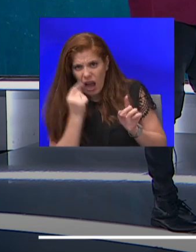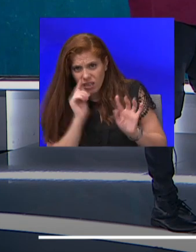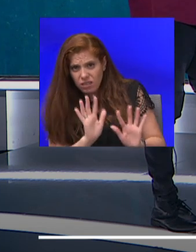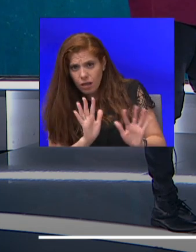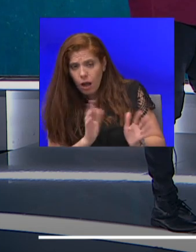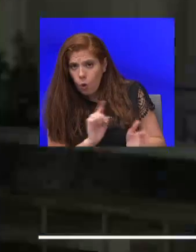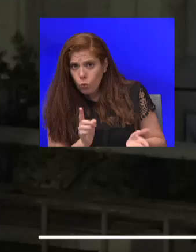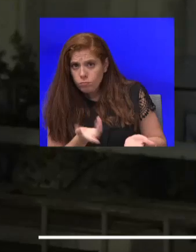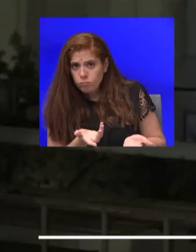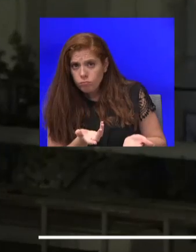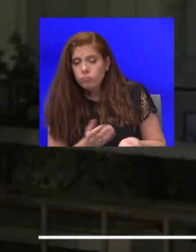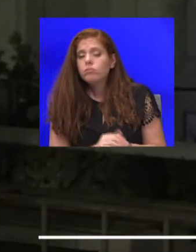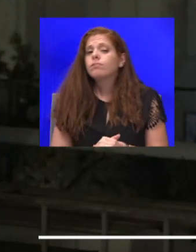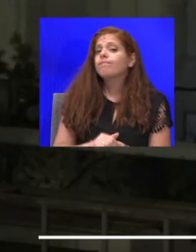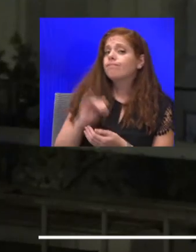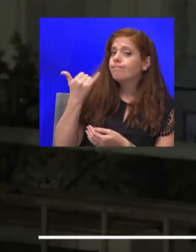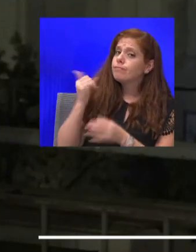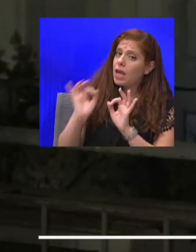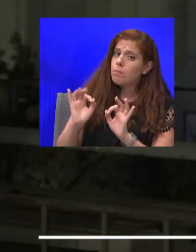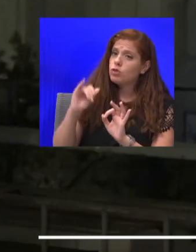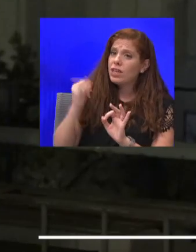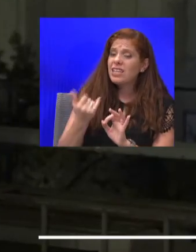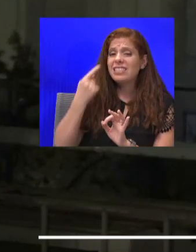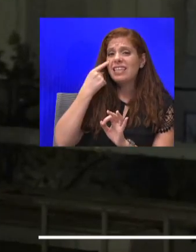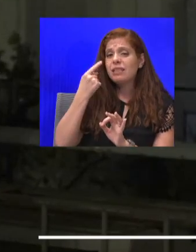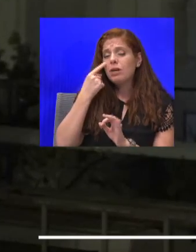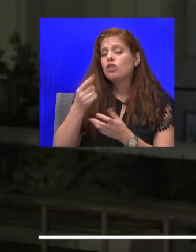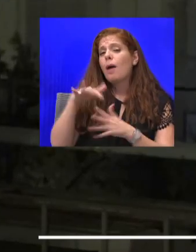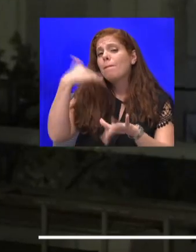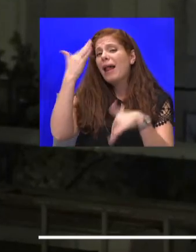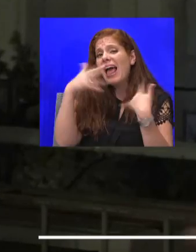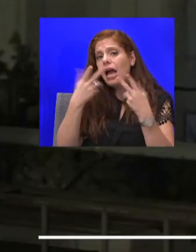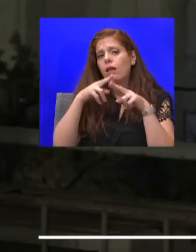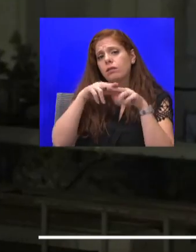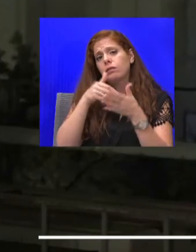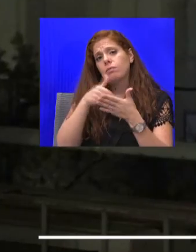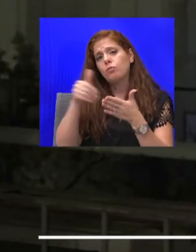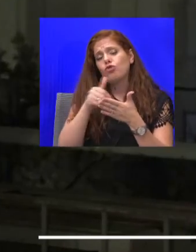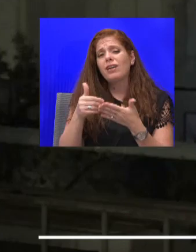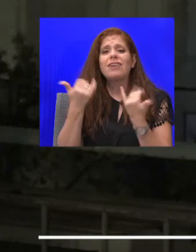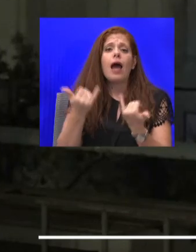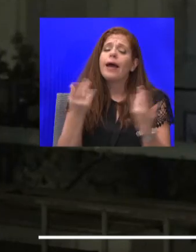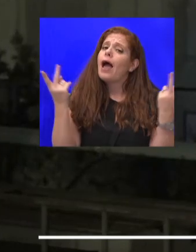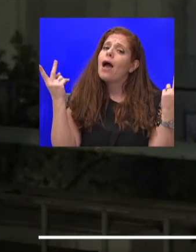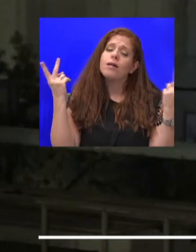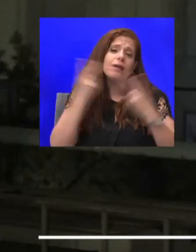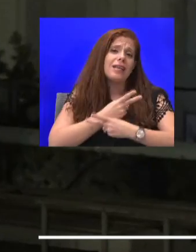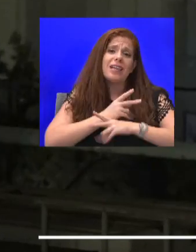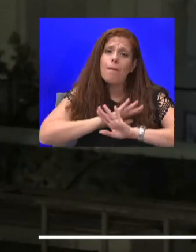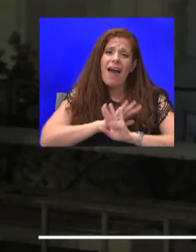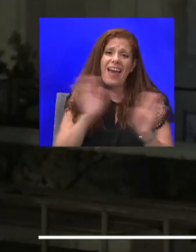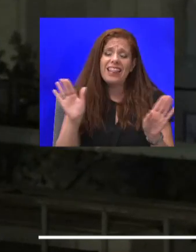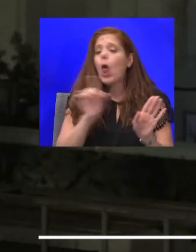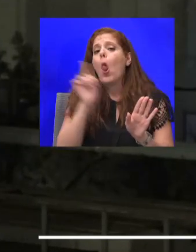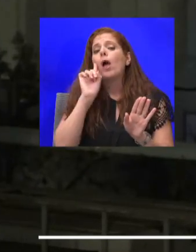כן, האמת שכן. זה נדמה שהפלונטר כאן כדי להישאר ולפחות כרגע אין הסכמות לא על מטווה פתיחת מערכת החינוך, בתי